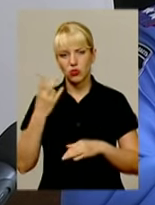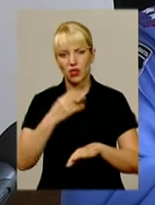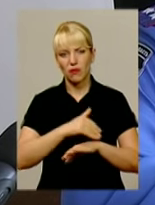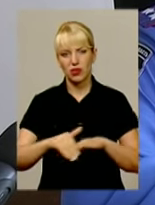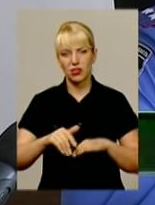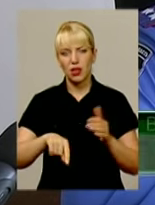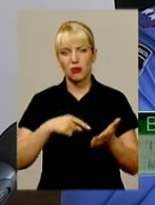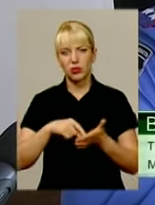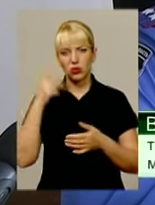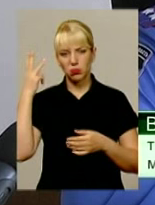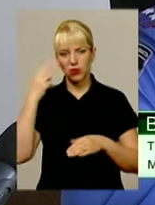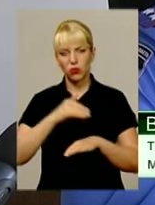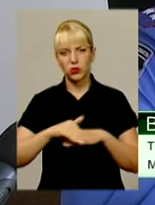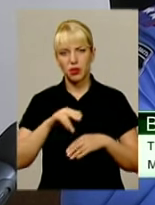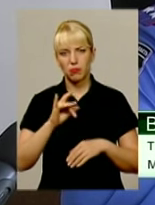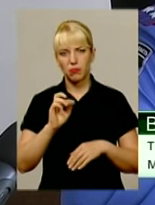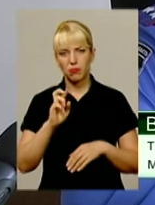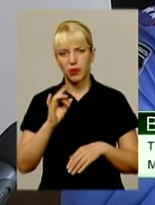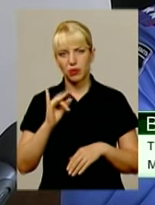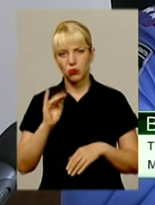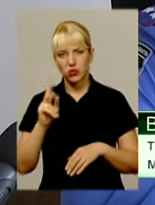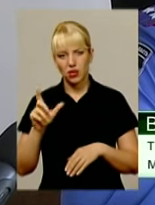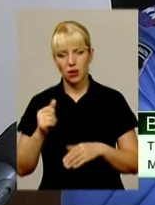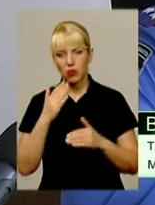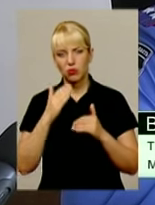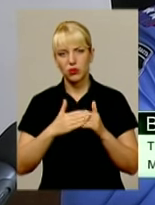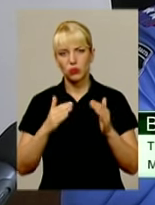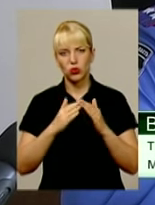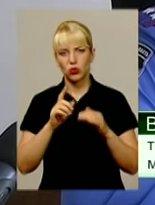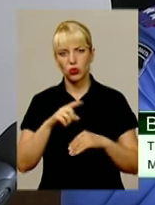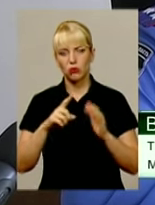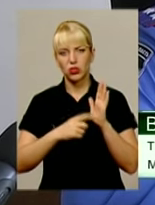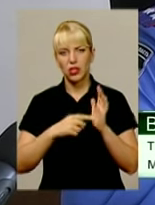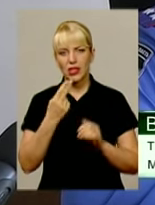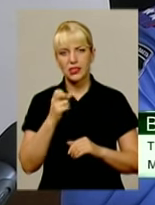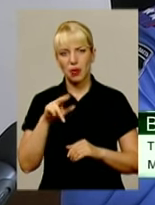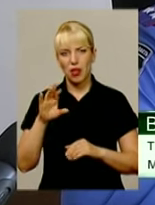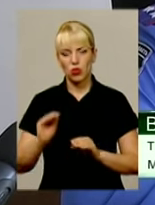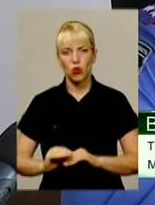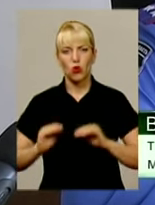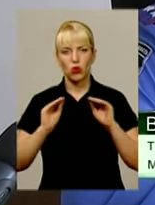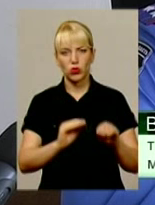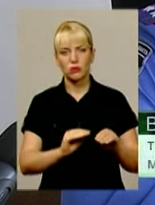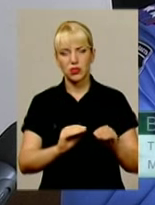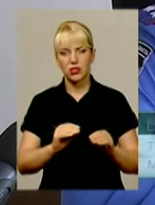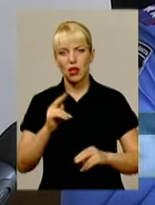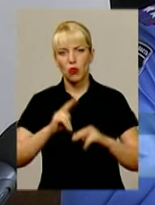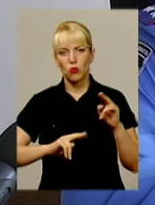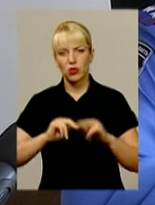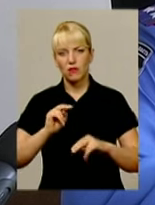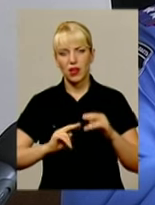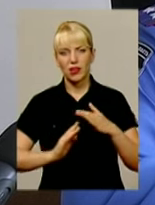місто Хмельницький, вулиця Прибузька, поблизу будинку 6, громадянин Цепенко розмістив будівельний